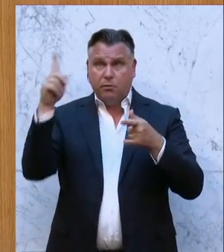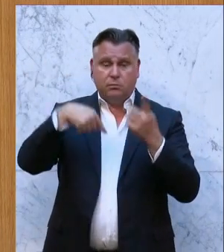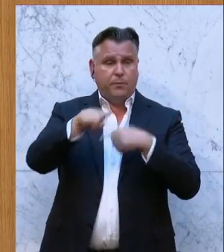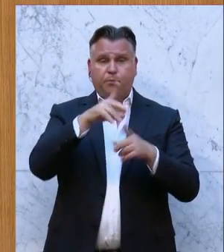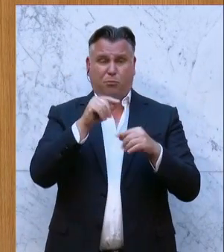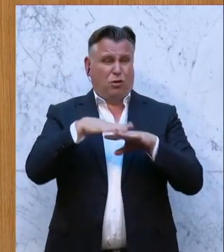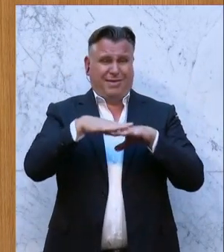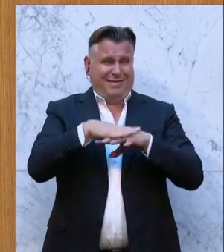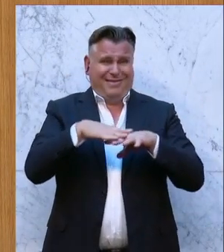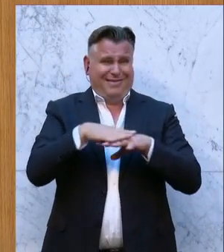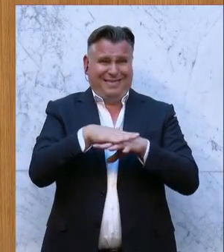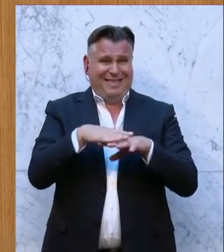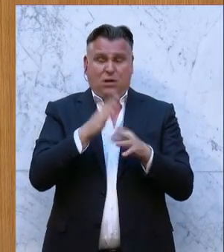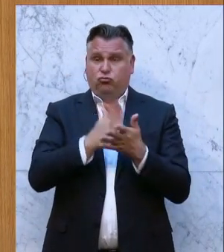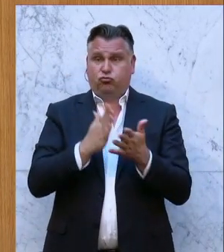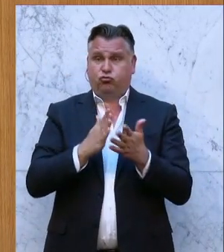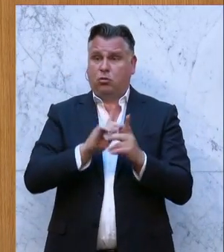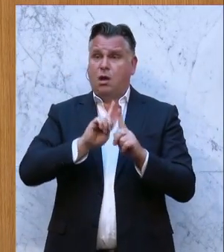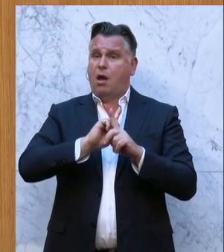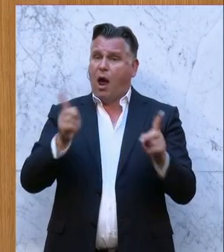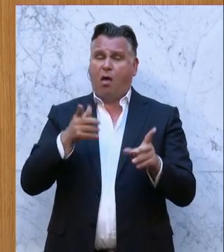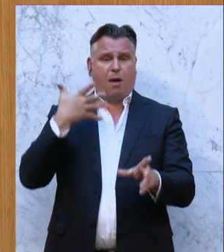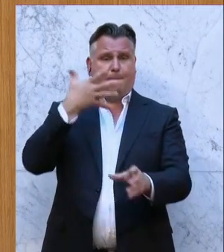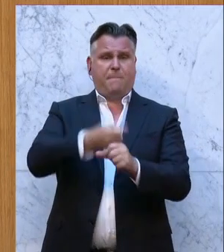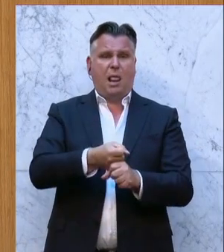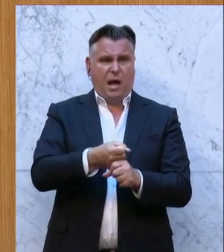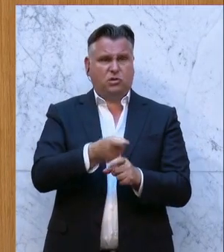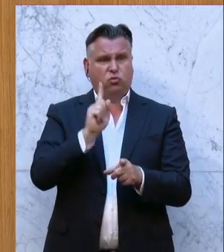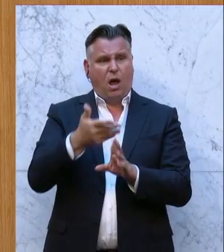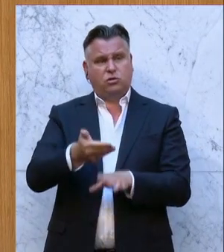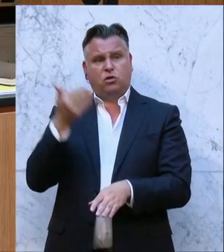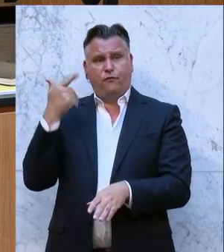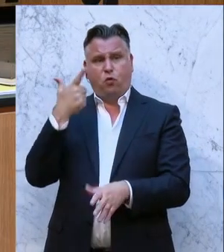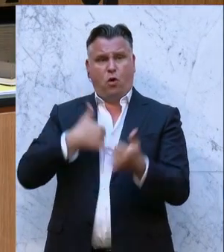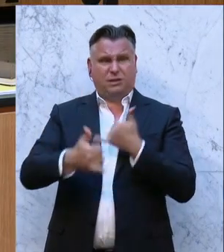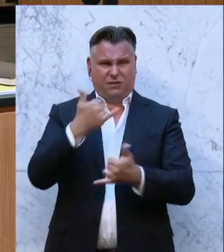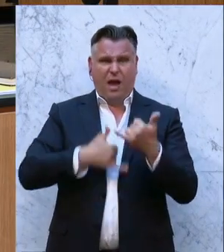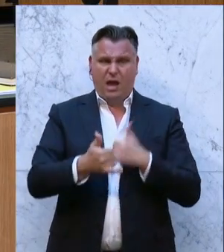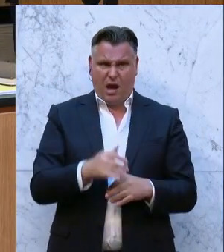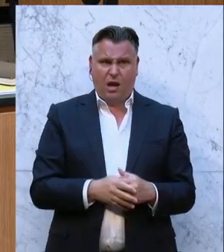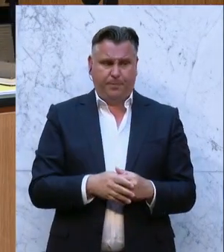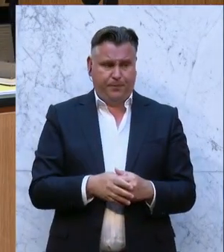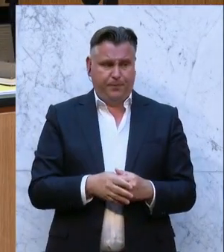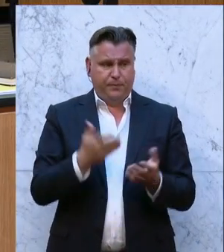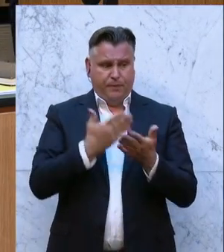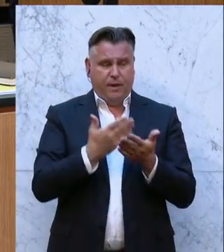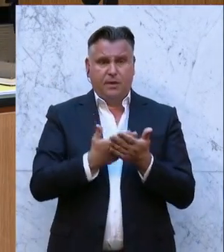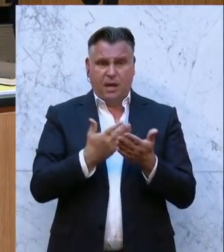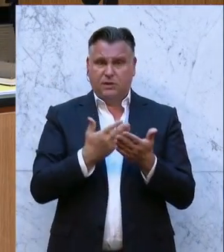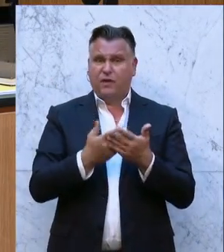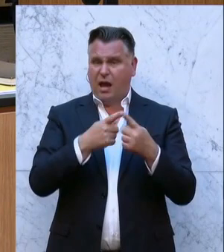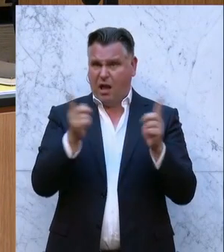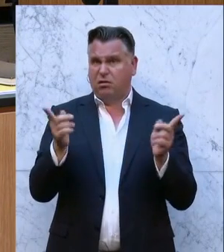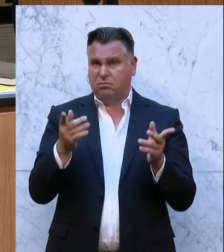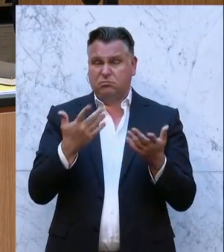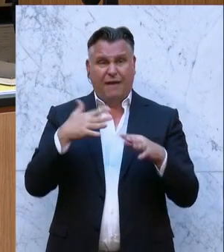heißt, die Netze sind ja ganz anderen Belastungen ausgesetzt als noch vor zwei Jahren. Und niemand kann erwarten,